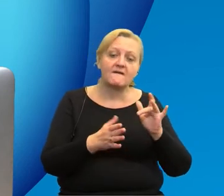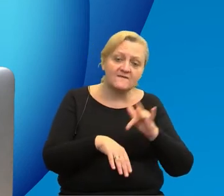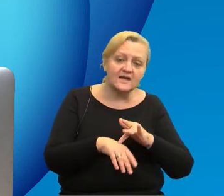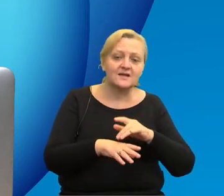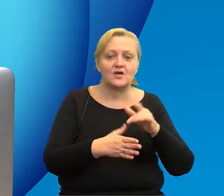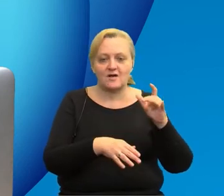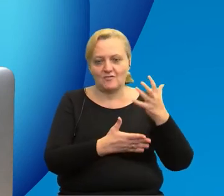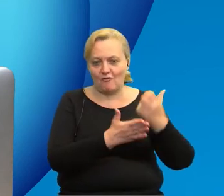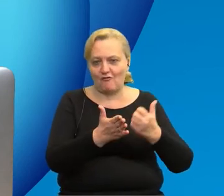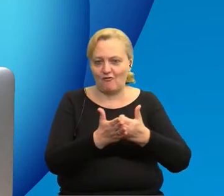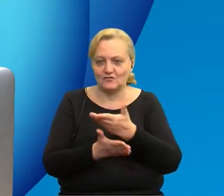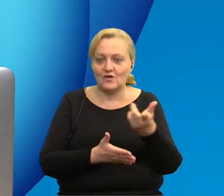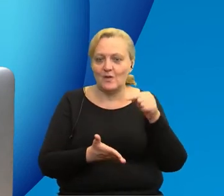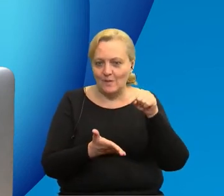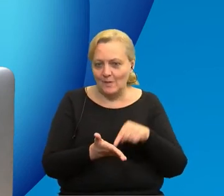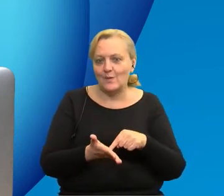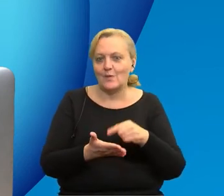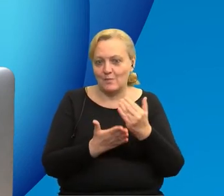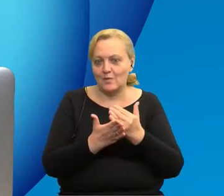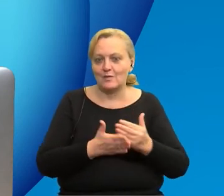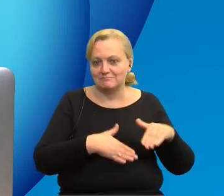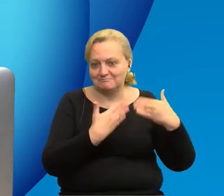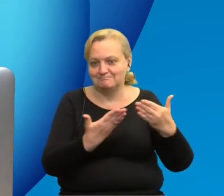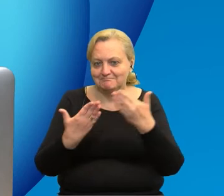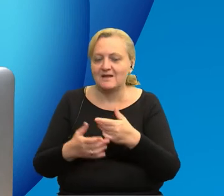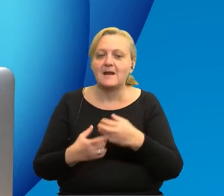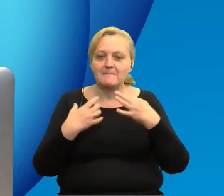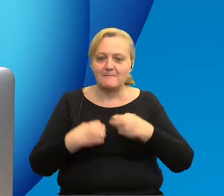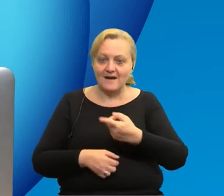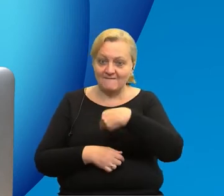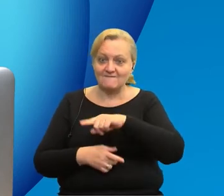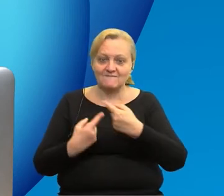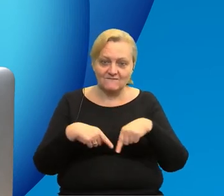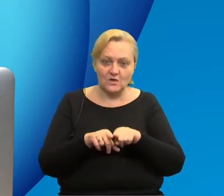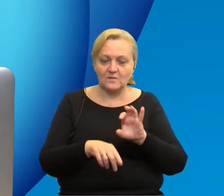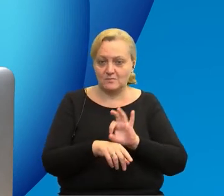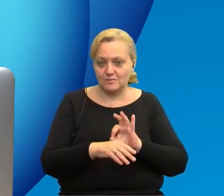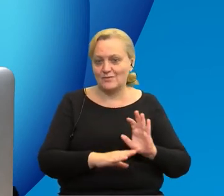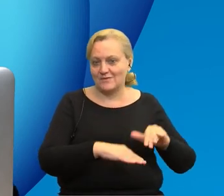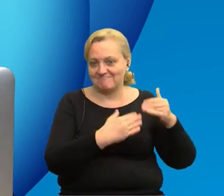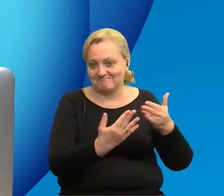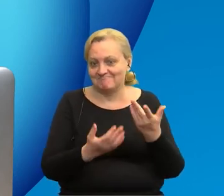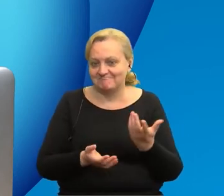To właśnie dla nich są te programy, to dla nich Państwo realizują swoje projekty.